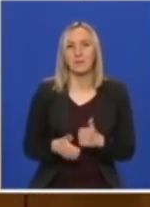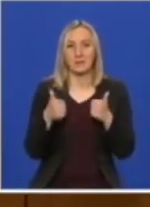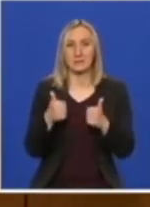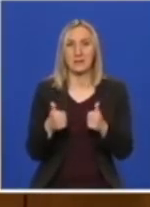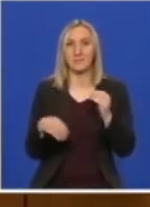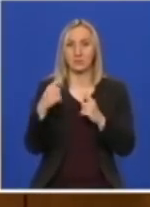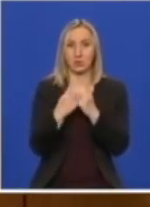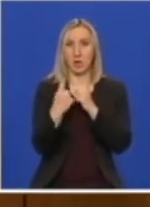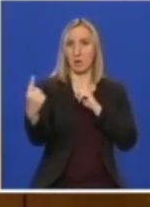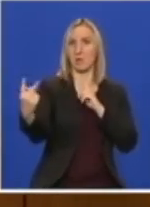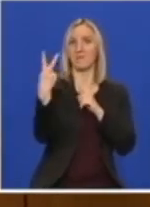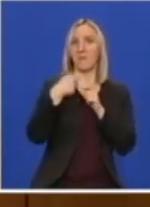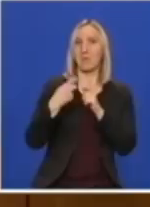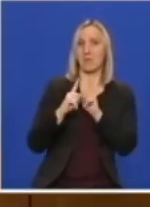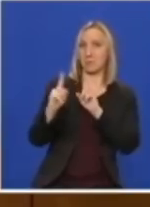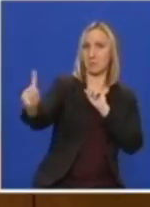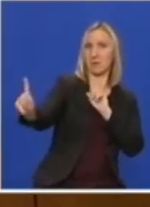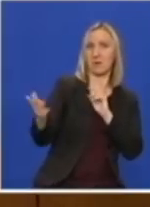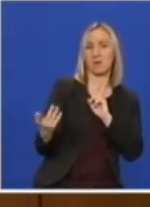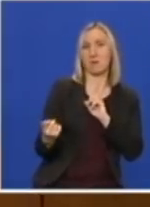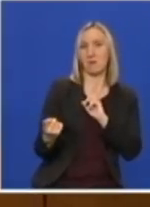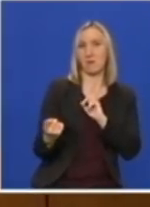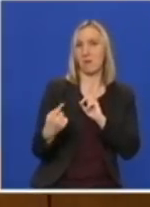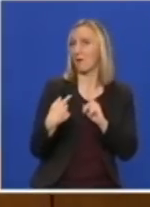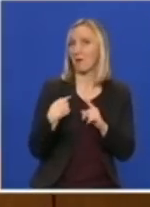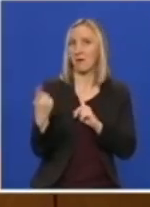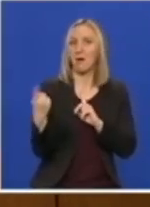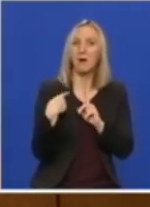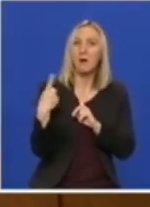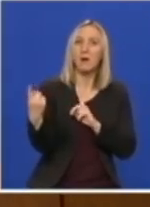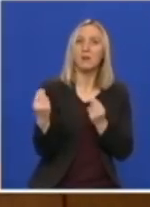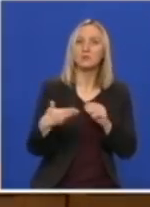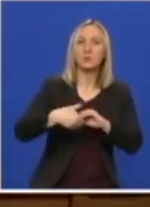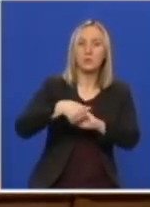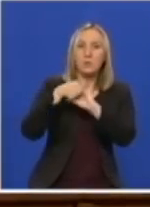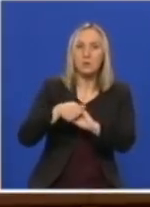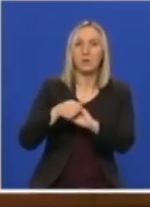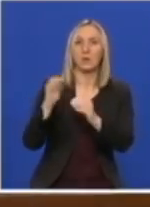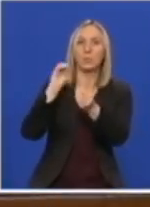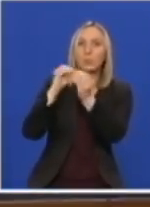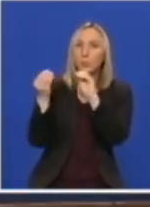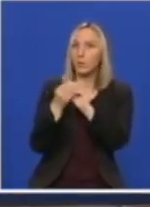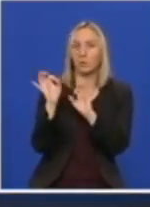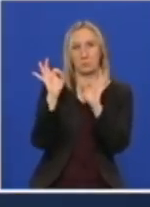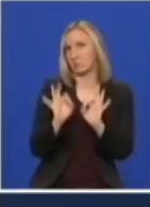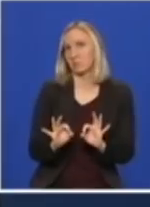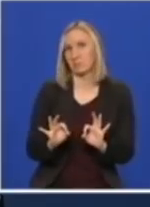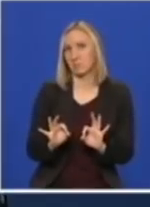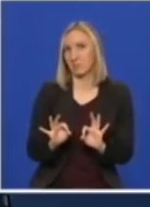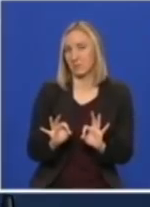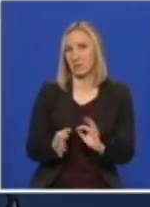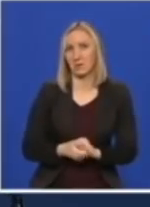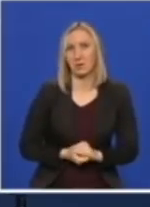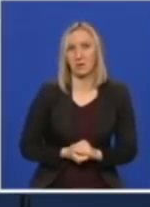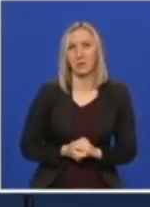udaljenosti od dva metre od vas, nismo se ni sa kim rukovali, ni poljubili kad smo ušli u prostoriju, posle